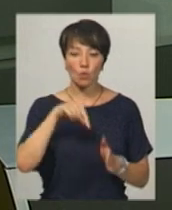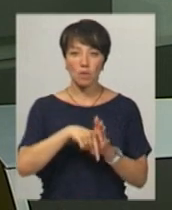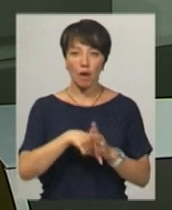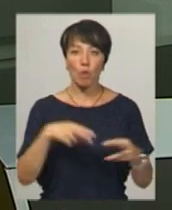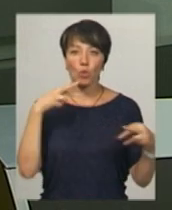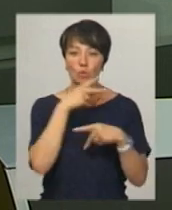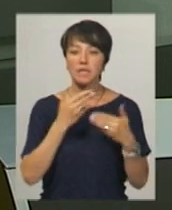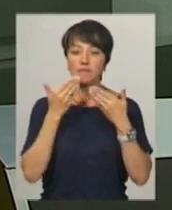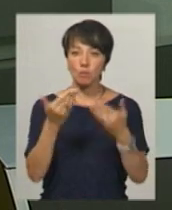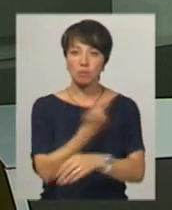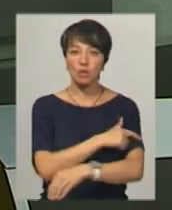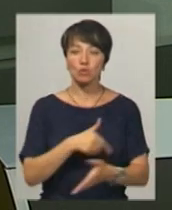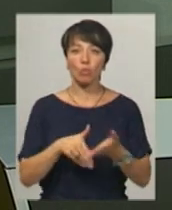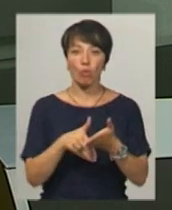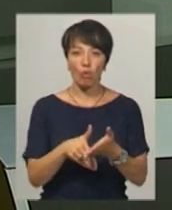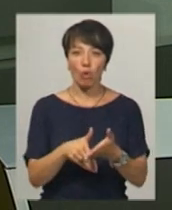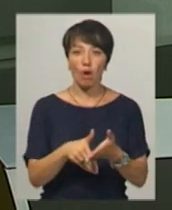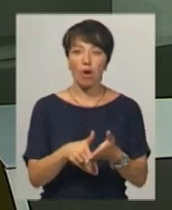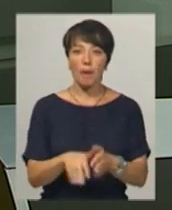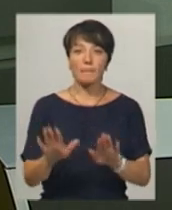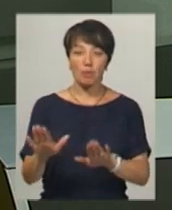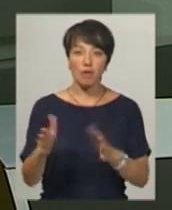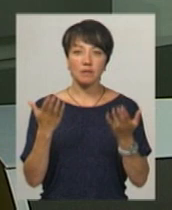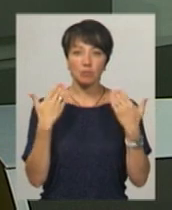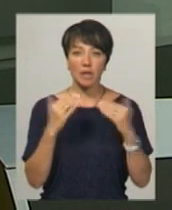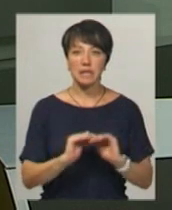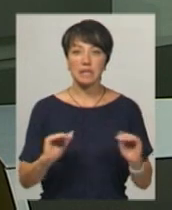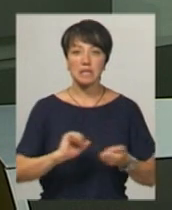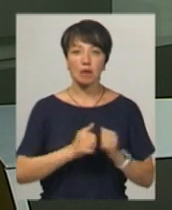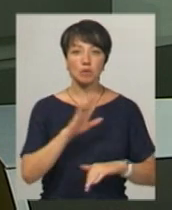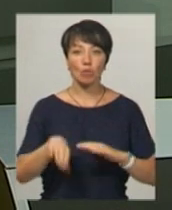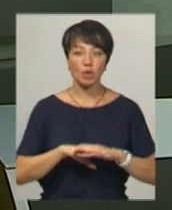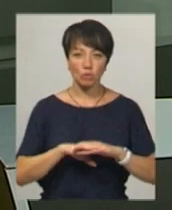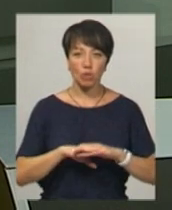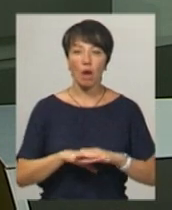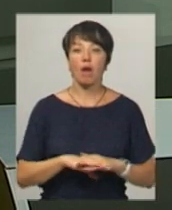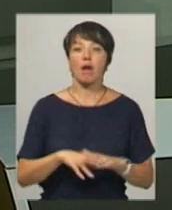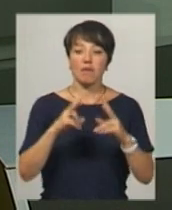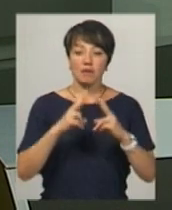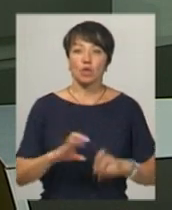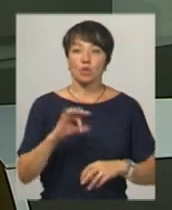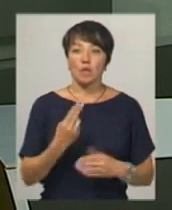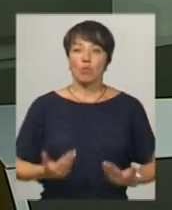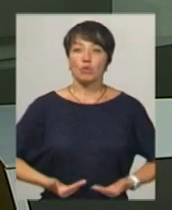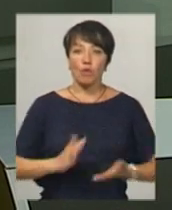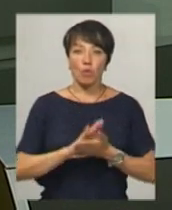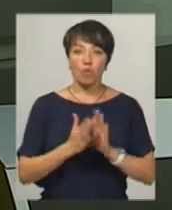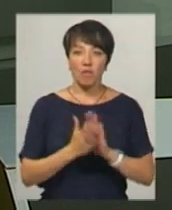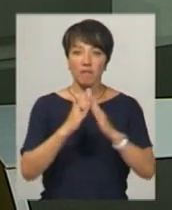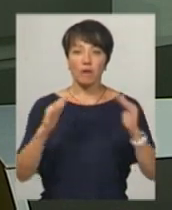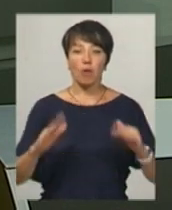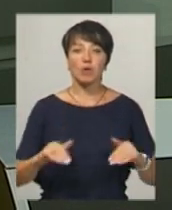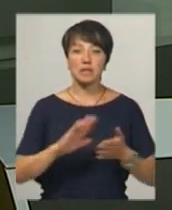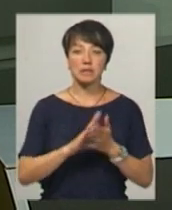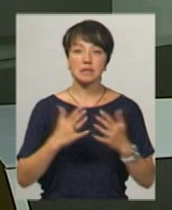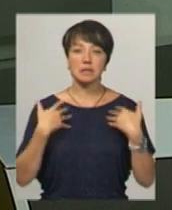утруєння звернулись по медичну допомогу, перебуваючи на відпочинку діти з Кам'янця Подільського. Вона вивчає соціально-побутові умови в таборі та